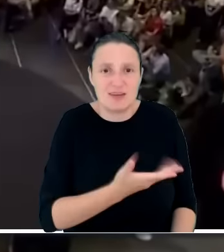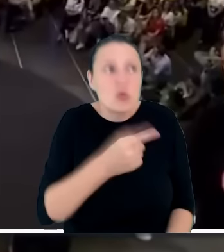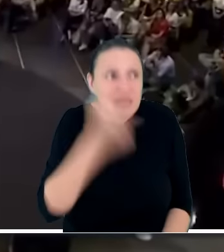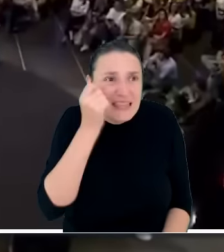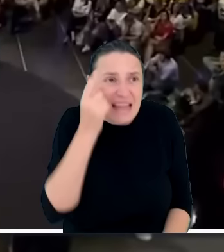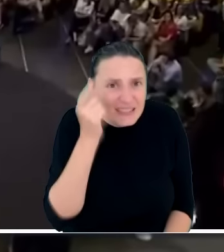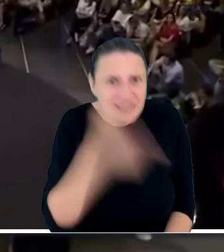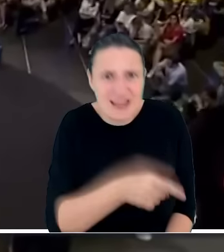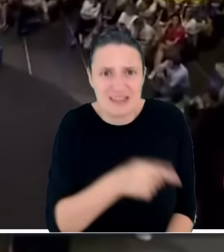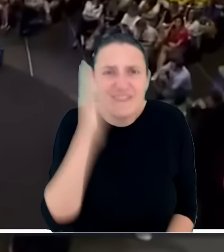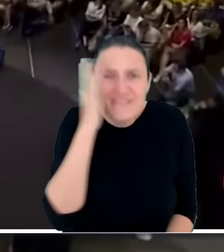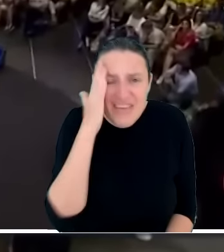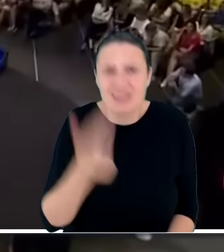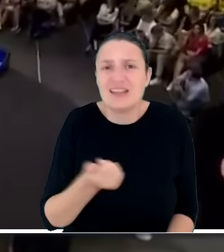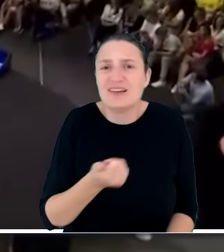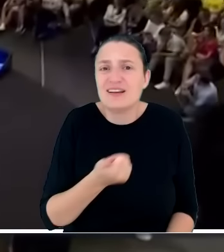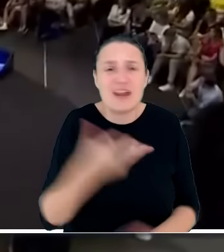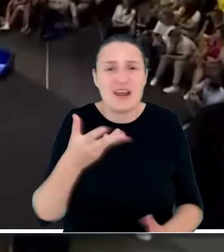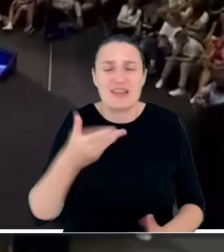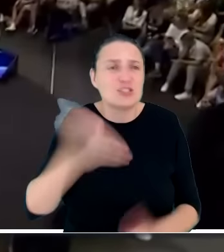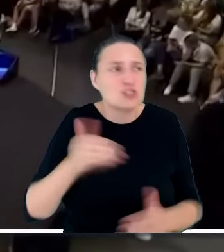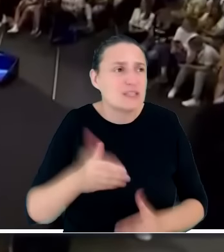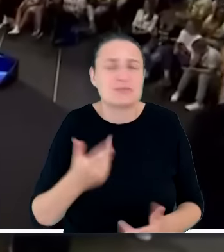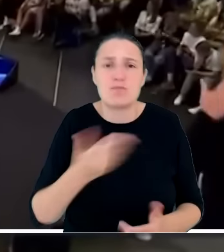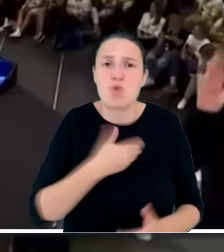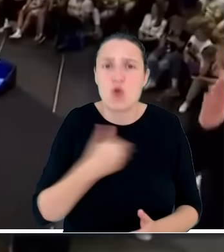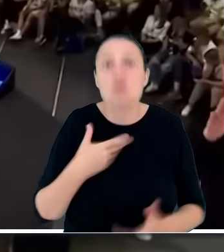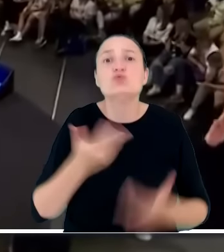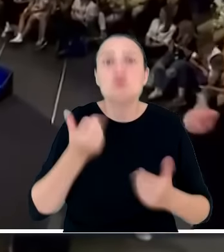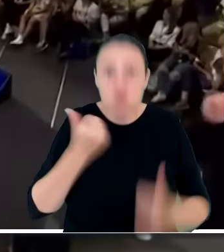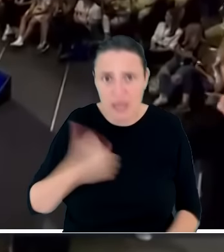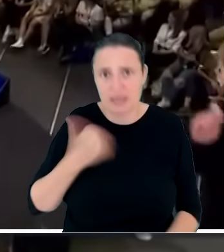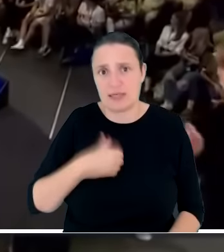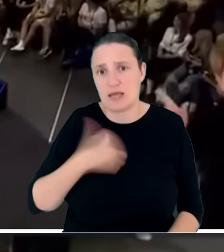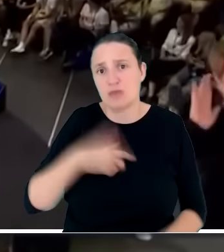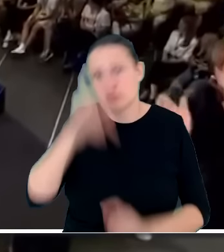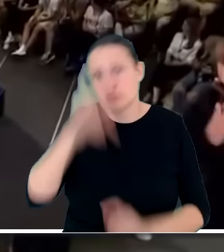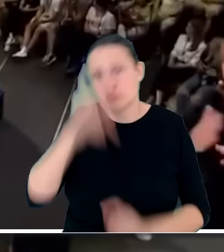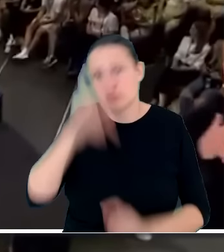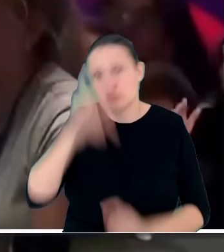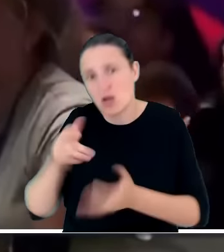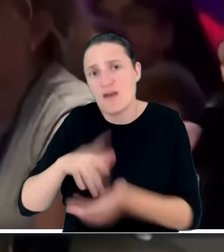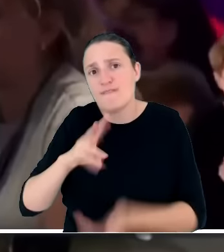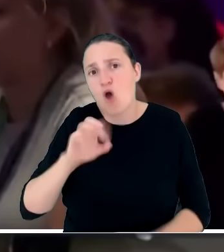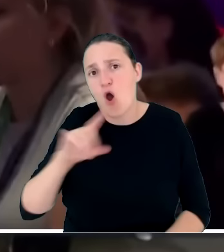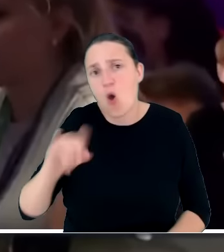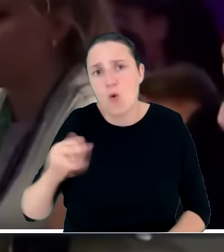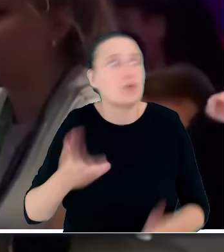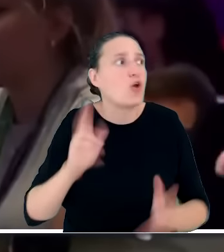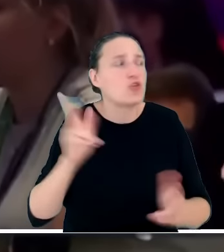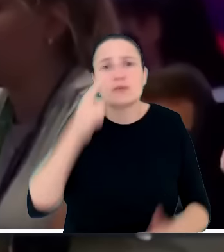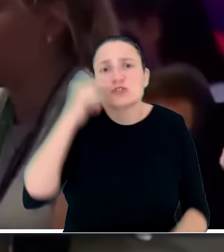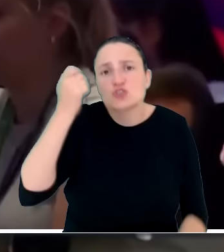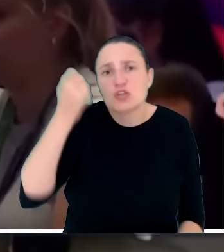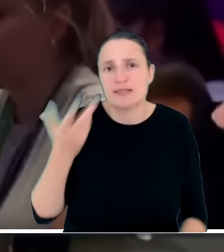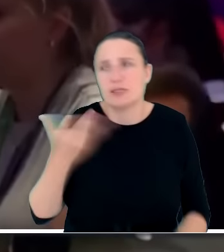wiedzieć, że tysiące Polaków czekają na upamiętnienie ofiar z Wołynia. To są krewni, to są dziadowie, to są ci wszyscy, którzy poświęcili, zostawili tam